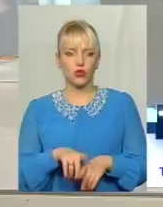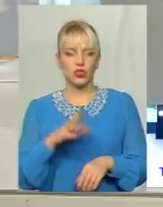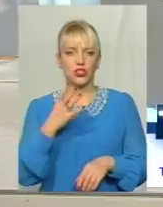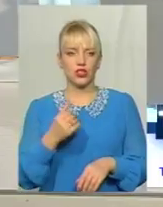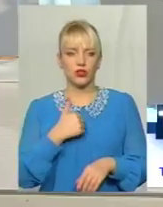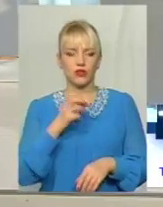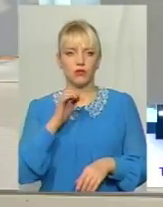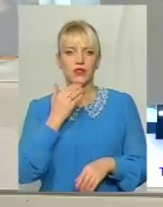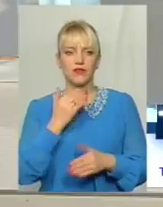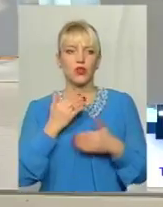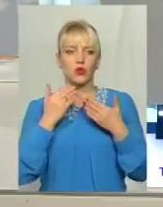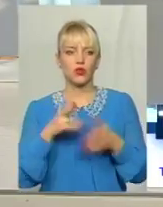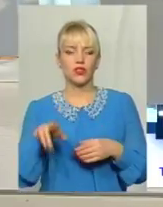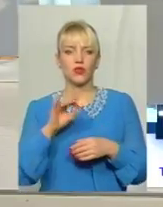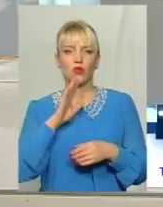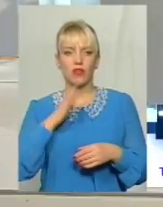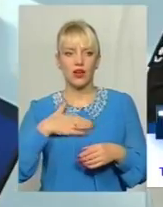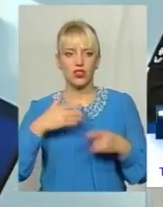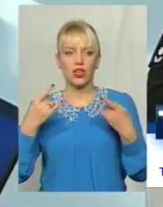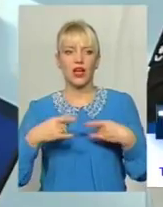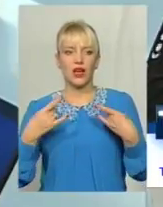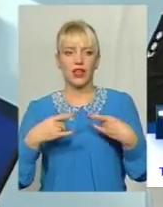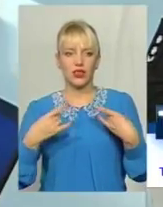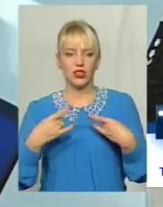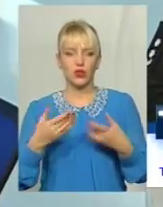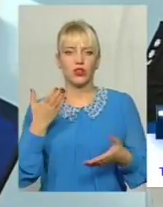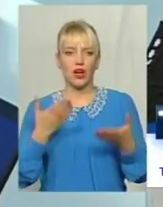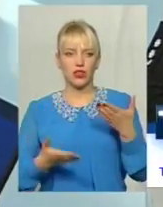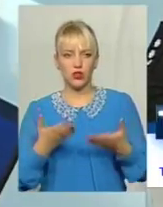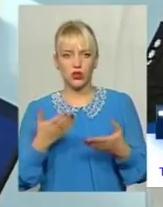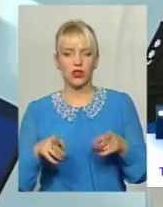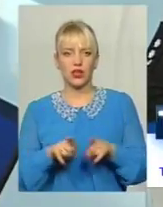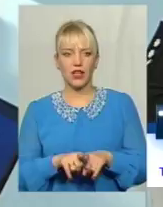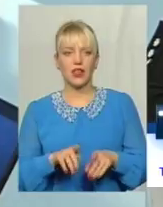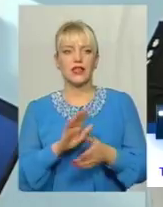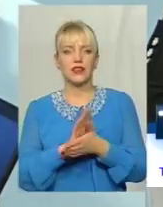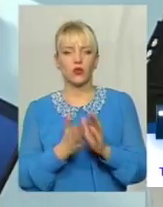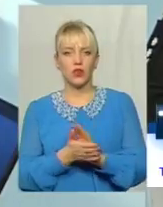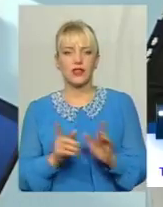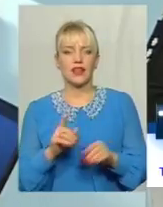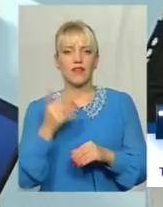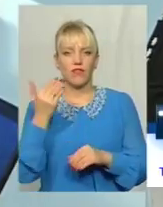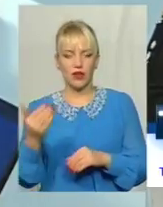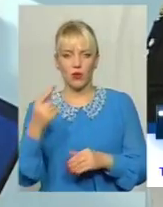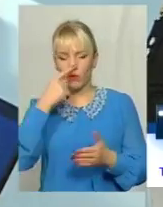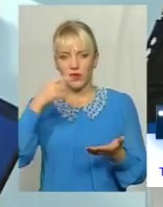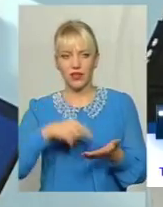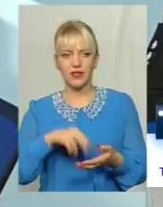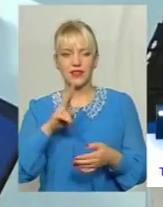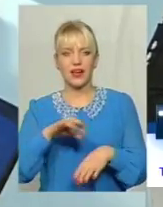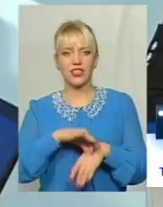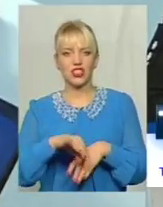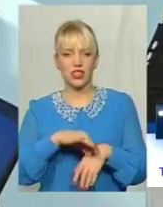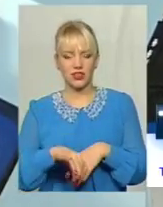звернутися до безпосередньо наших глядачів У випадку, якщо склалася ситуація і ви опинились як жертва